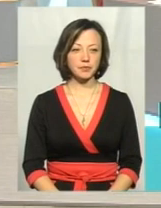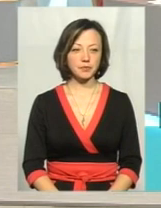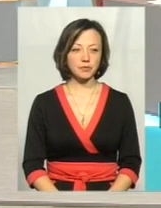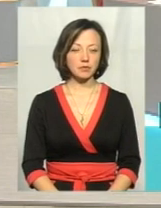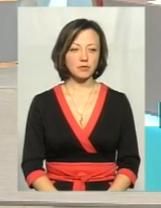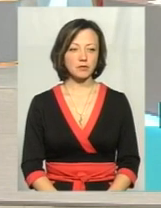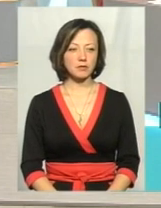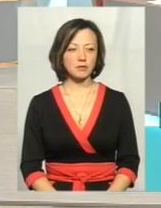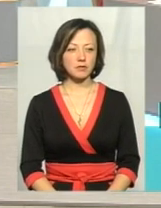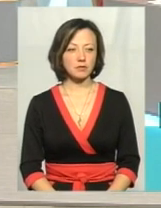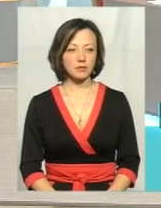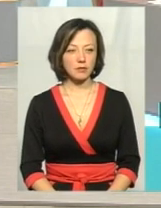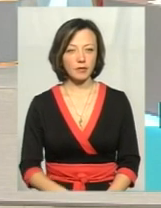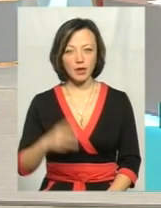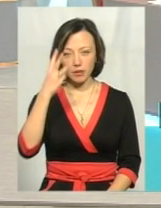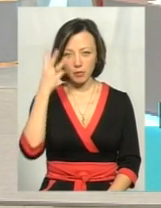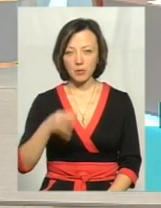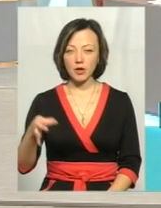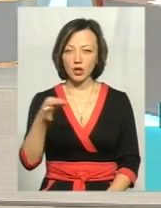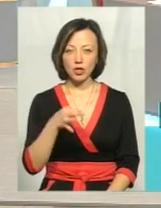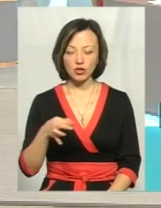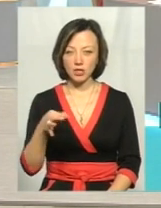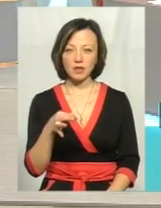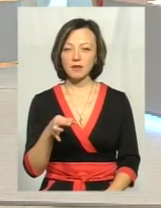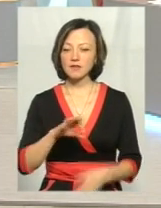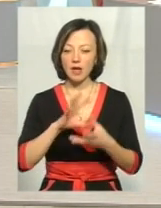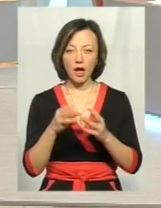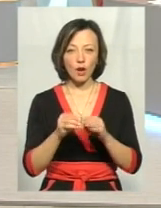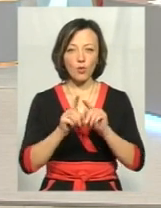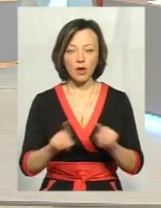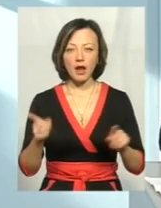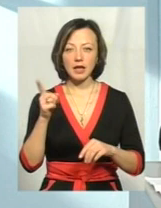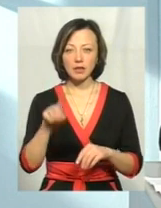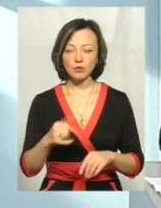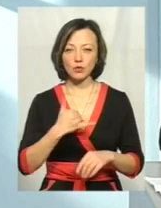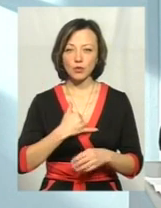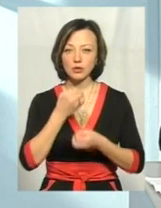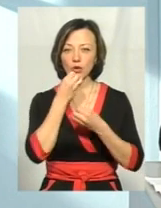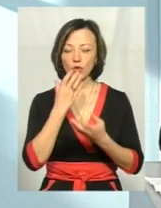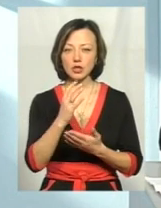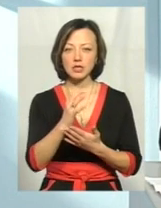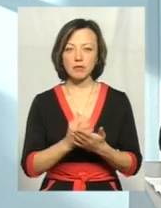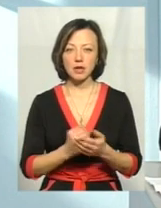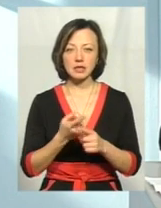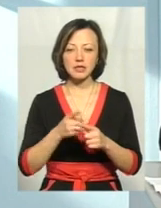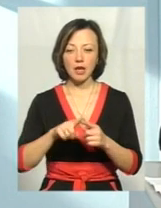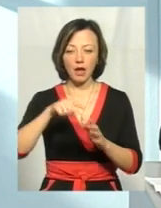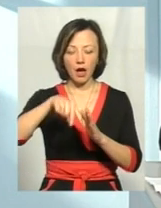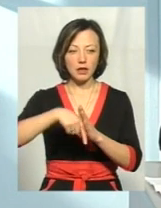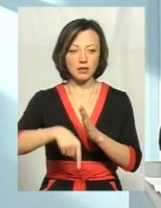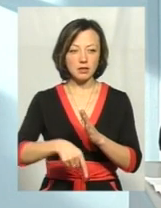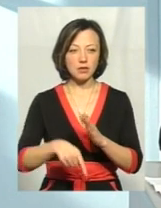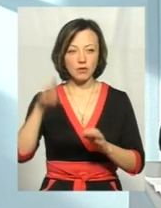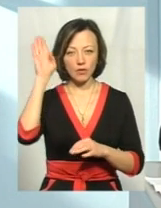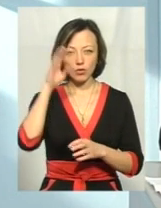Хмельниччина взагалі унікальна тим, що ми маємо хороший запас цієї артезіанської води, ця вода